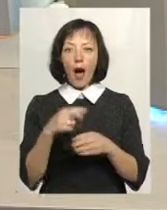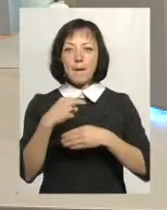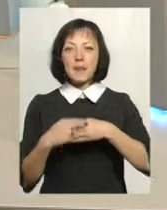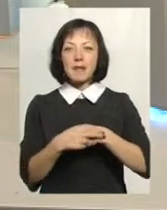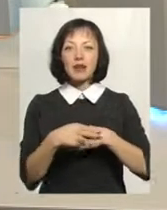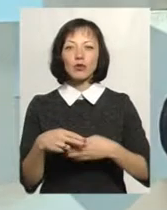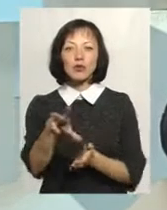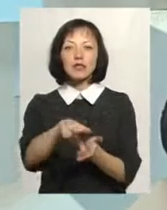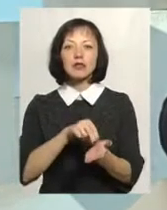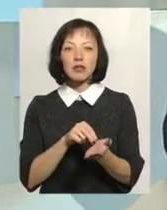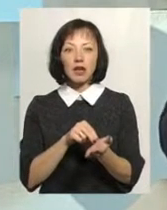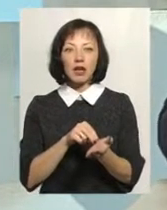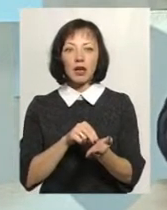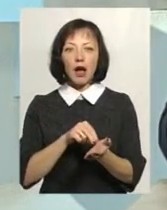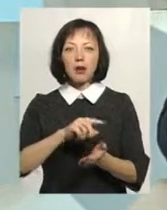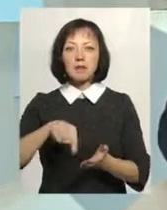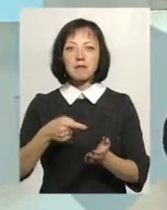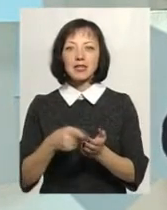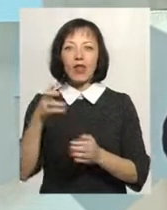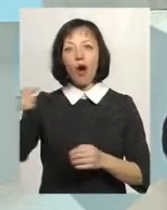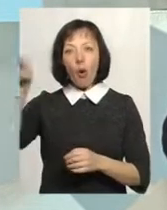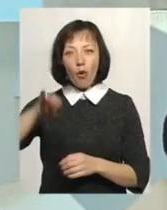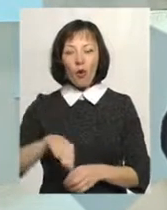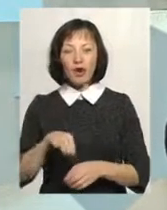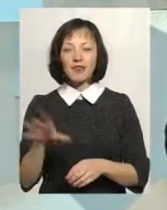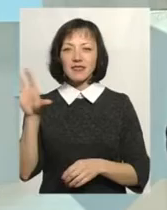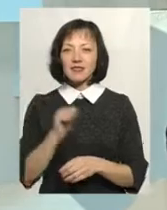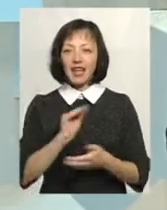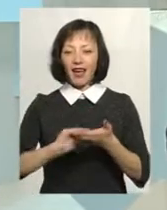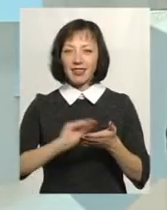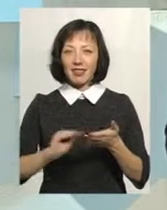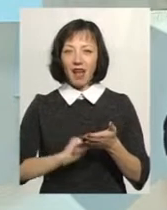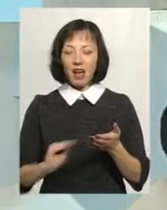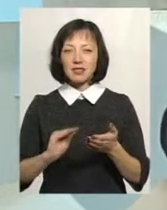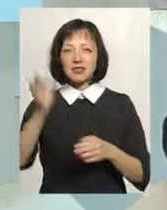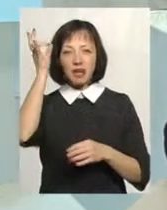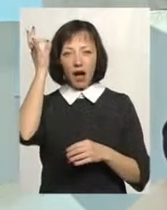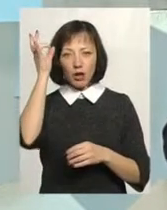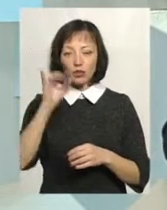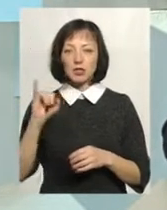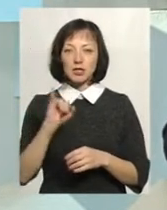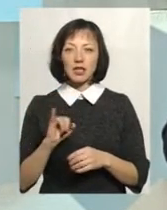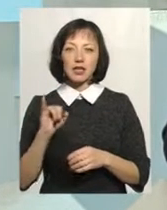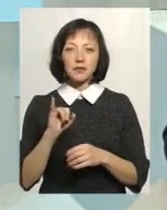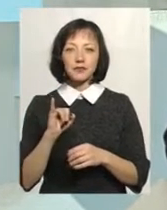взірця – місто на горі. Це навіть у всіх текстах згадується і в